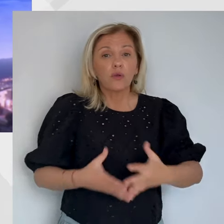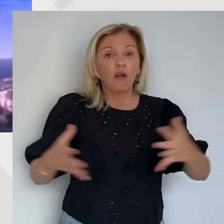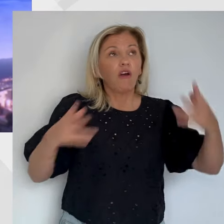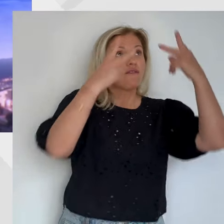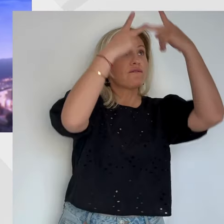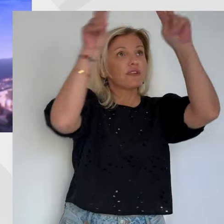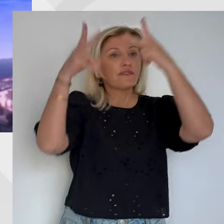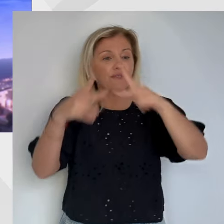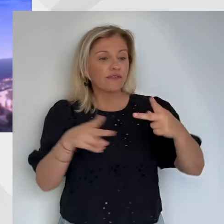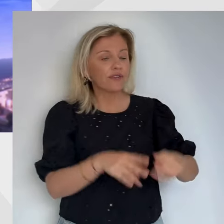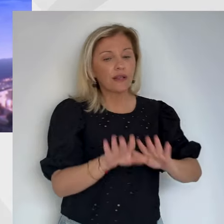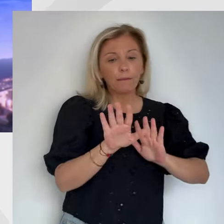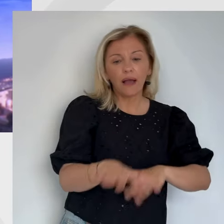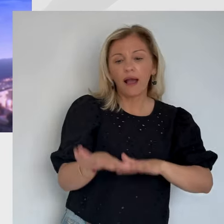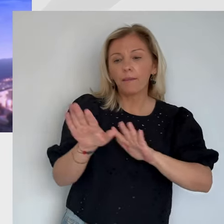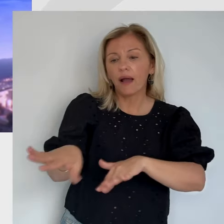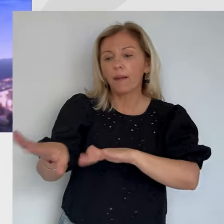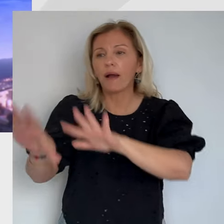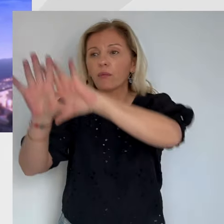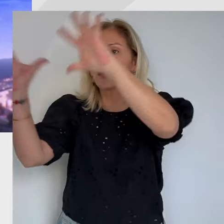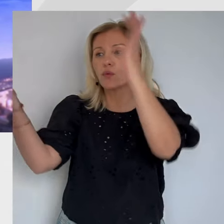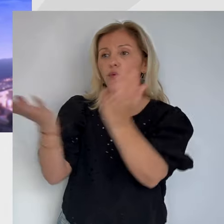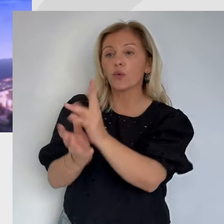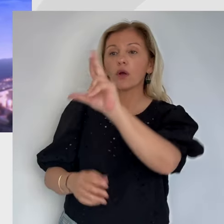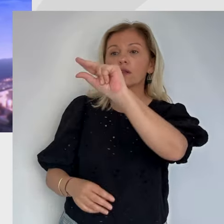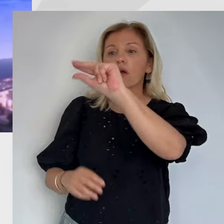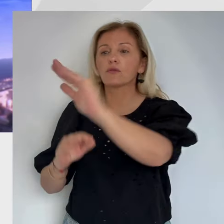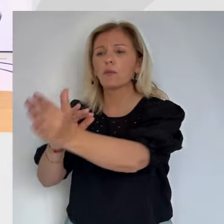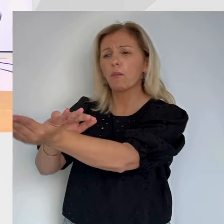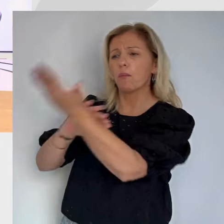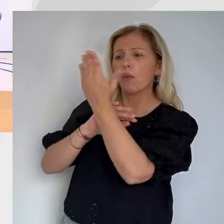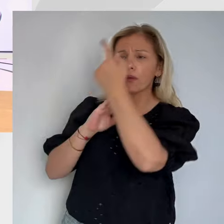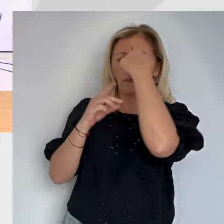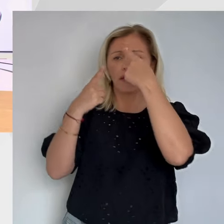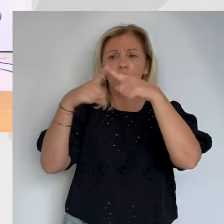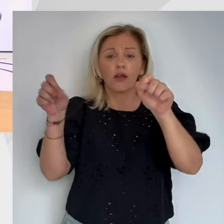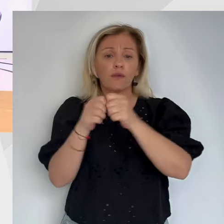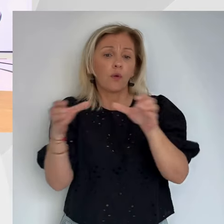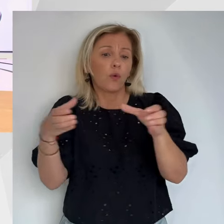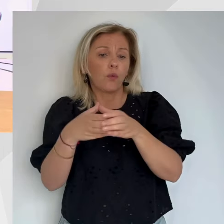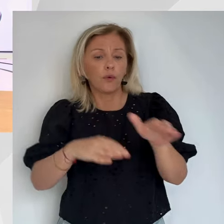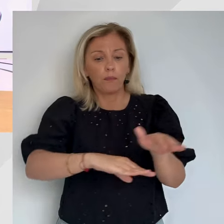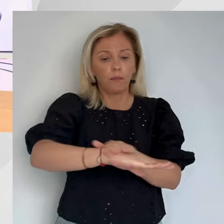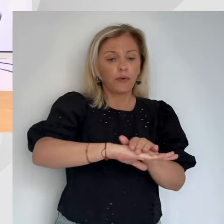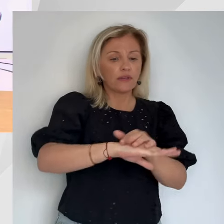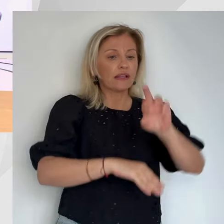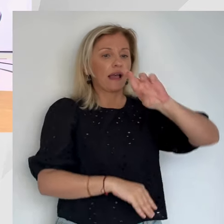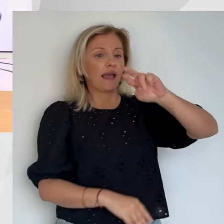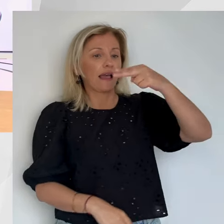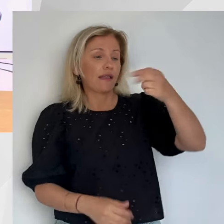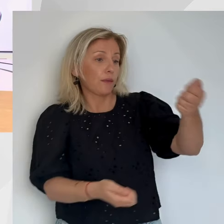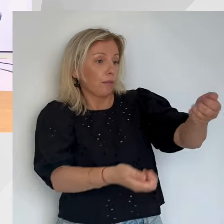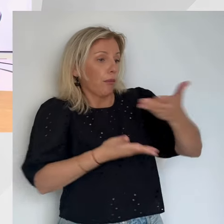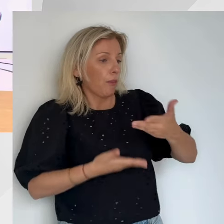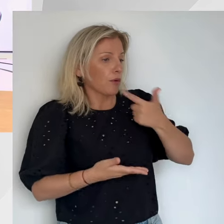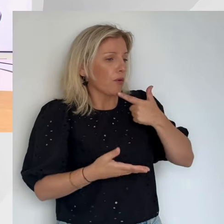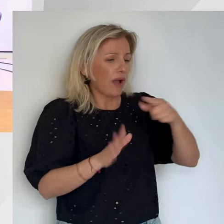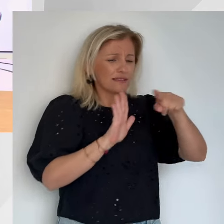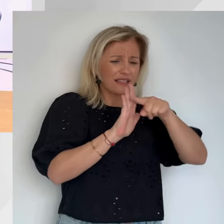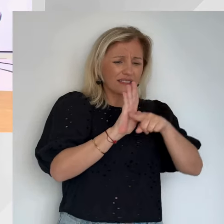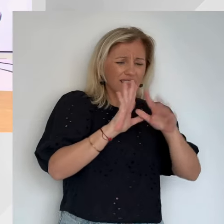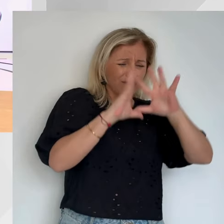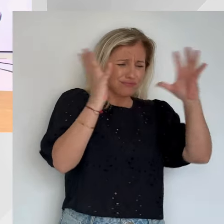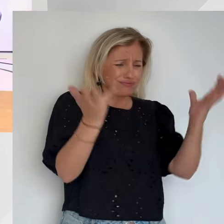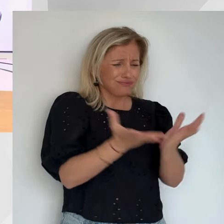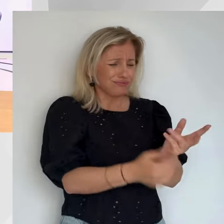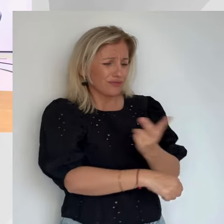villes du continent pour dénoncer le danger que représentent, selon ces associations, certaines positions du Rassemblement national concernant le droit des femmes